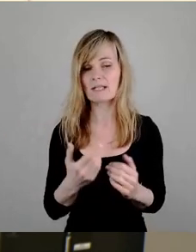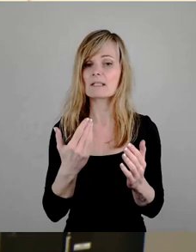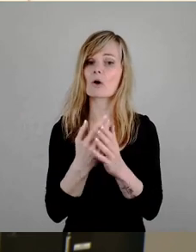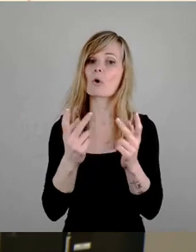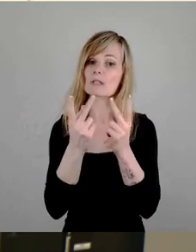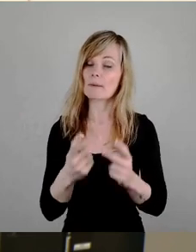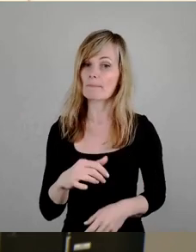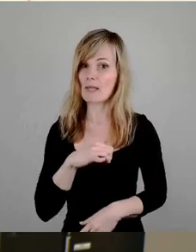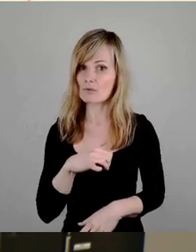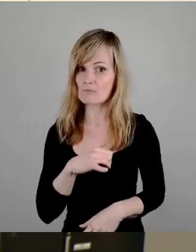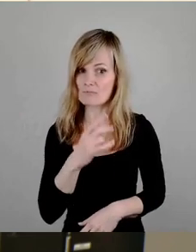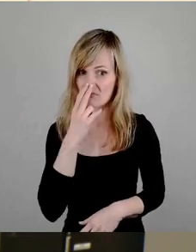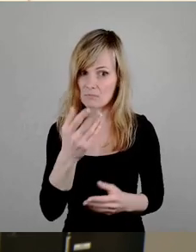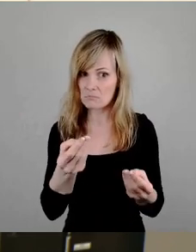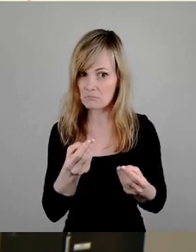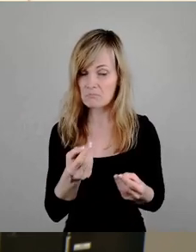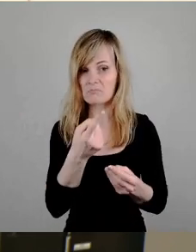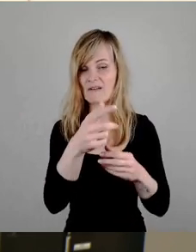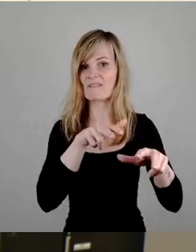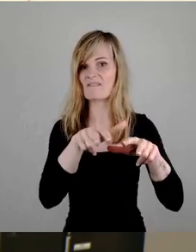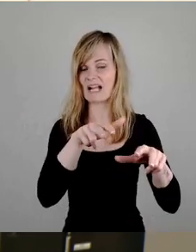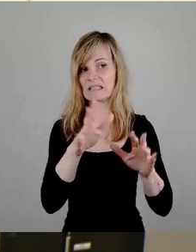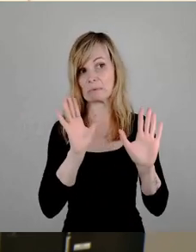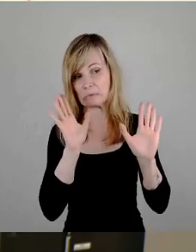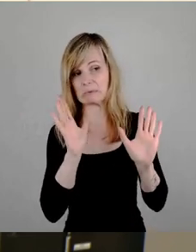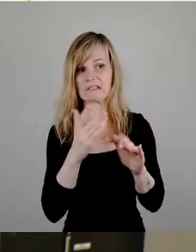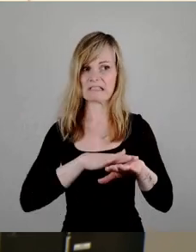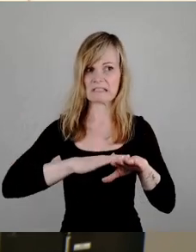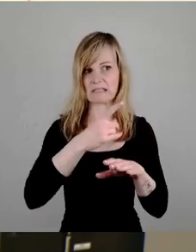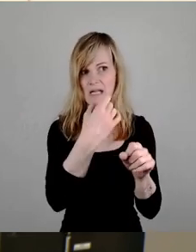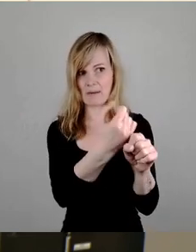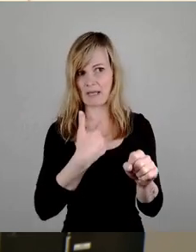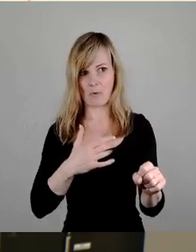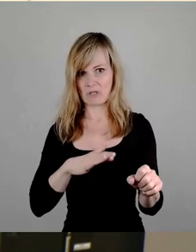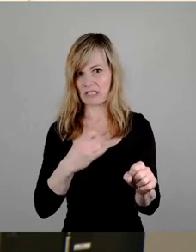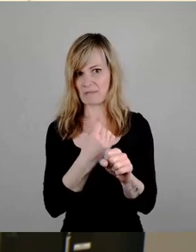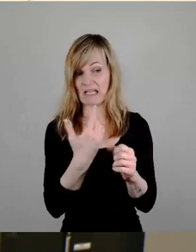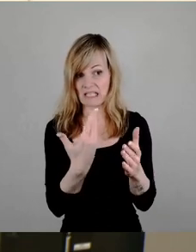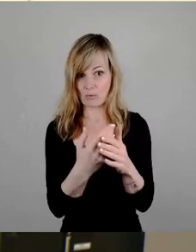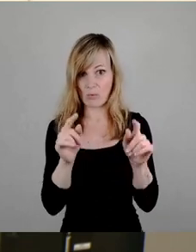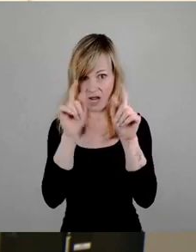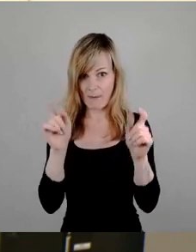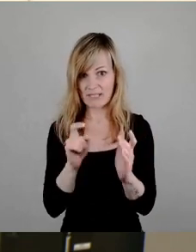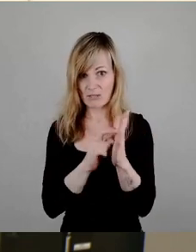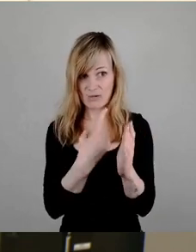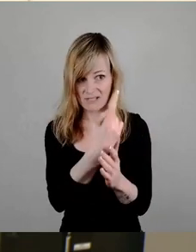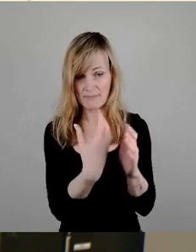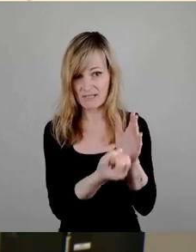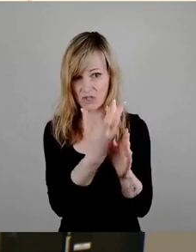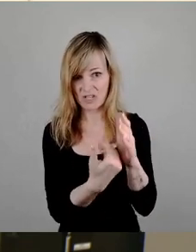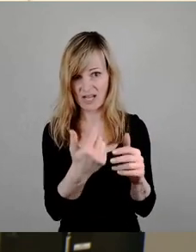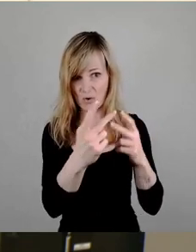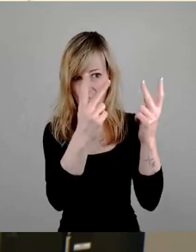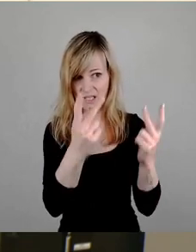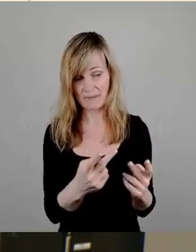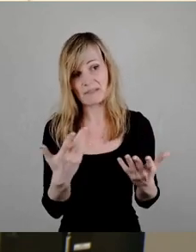Verwaltung nicht unter den Rahmenbedingungen Jetzt ein Konzept erstellen zu müssen Wir werden uns dieser